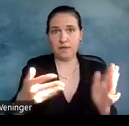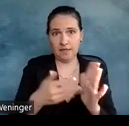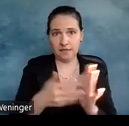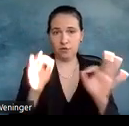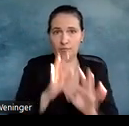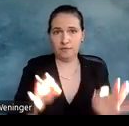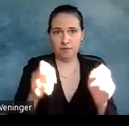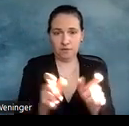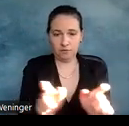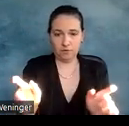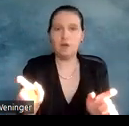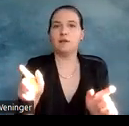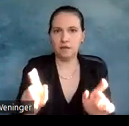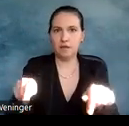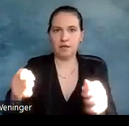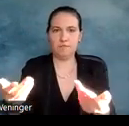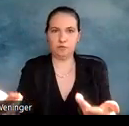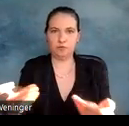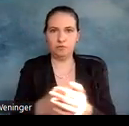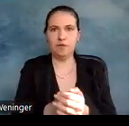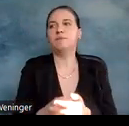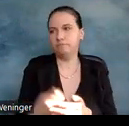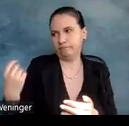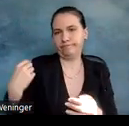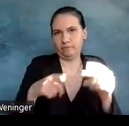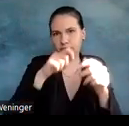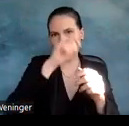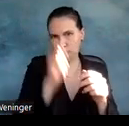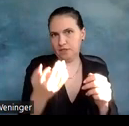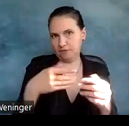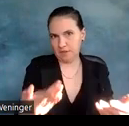ändert sich das Ergebnis. ist ein bisschen das Ergebnis von den Studien, die sie gemacht hat.